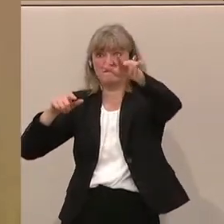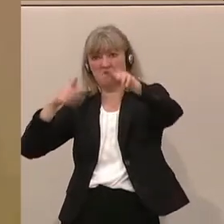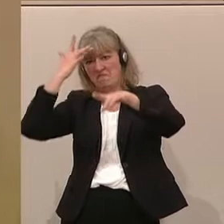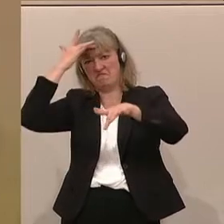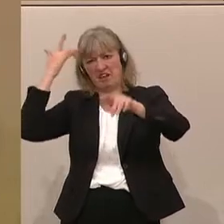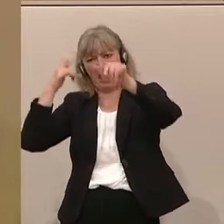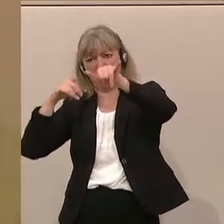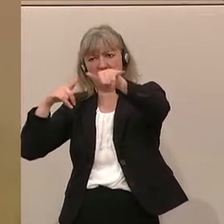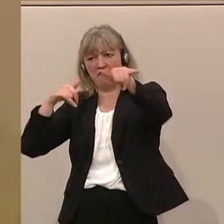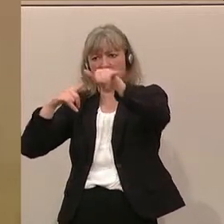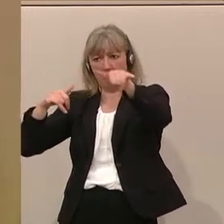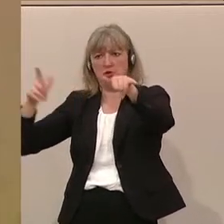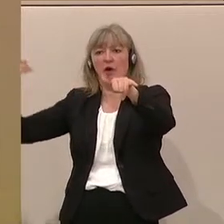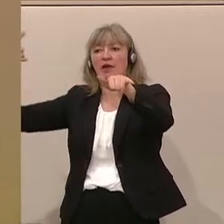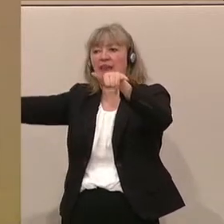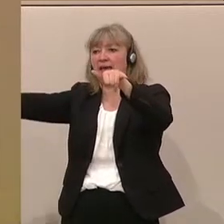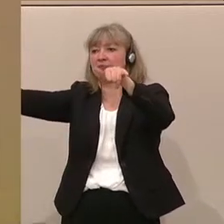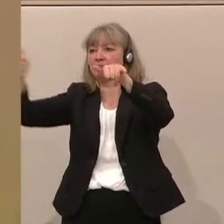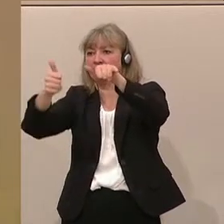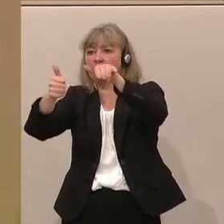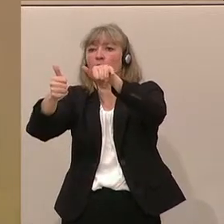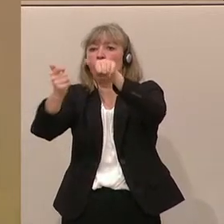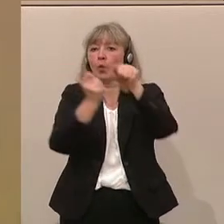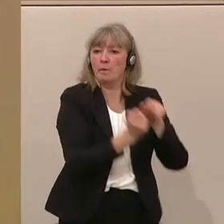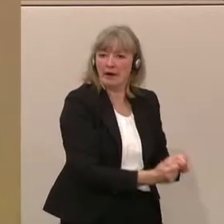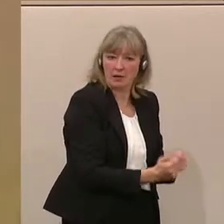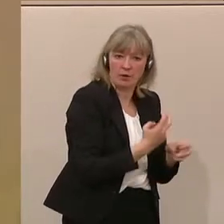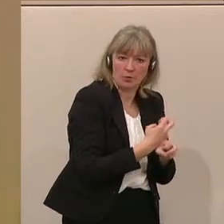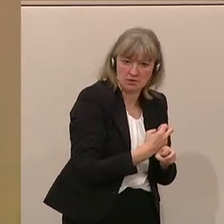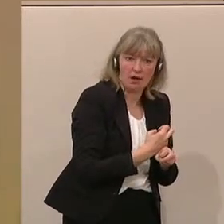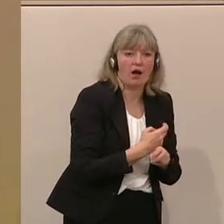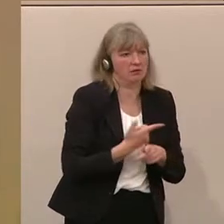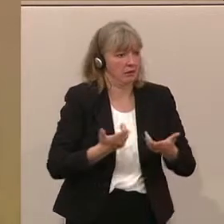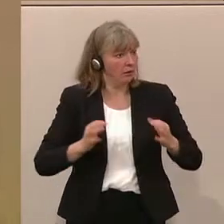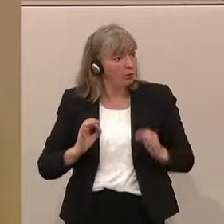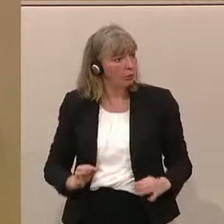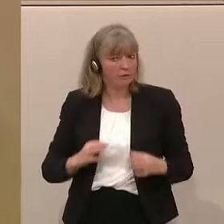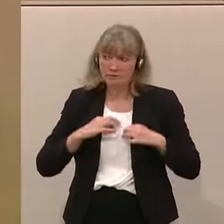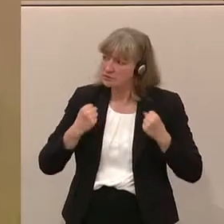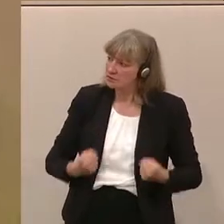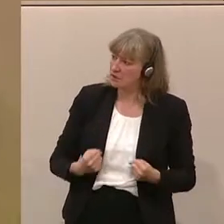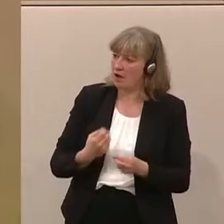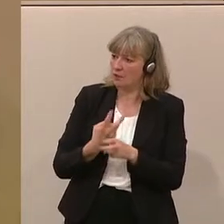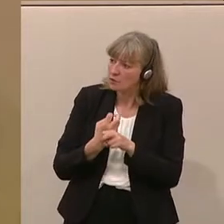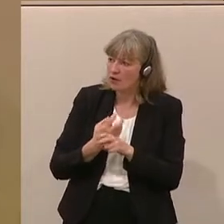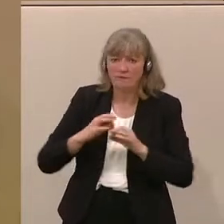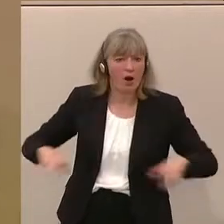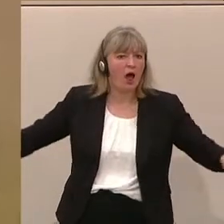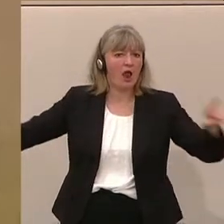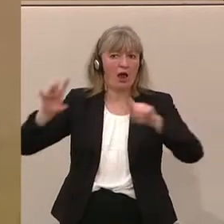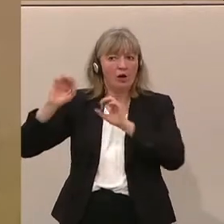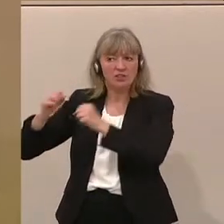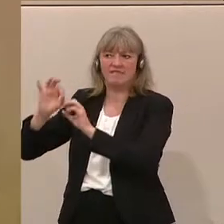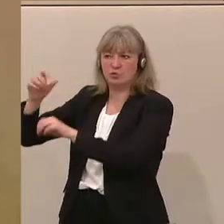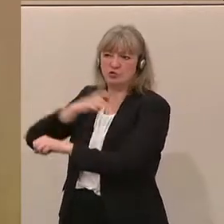identifiziert worden ist, übergeben. Und ich glaube, das ist zur Sicherheit für alle und für Österreich, so wie auch für die